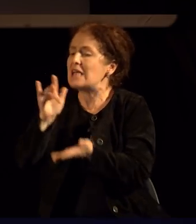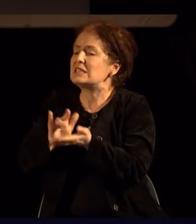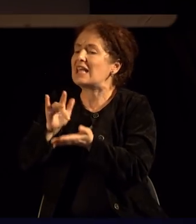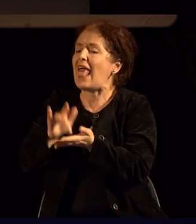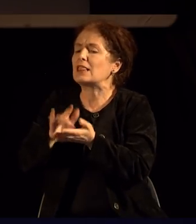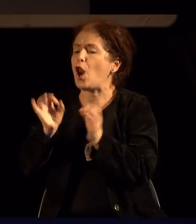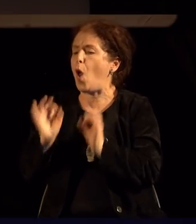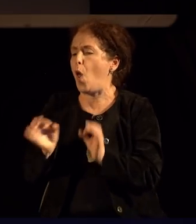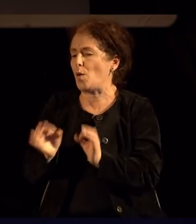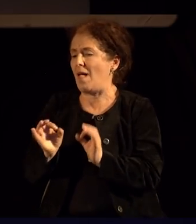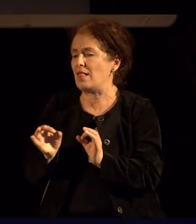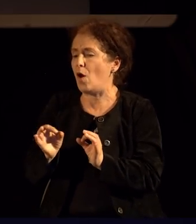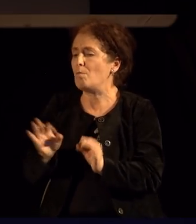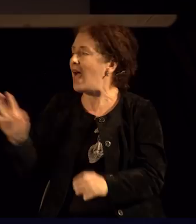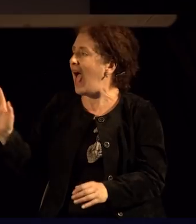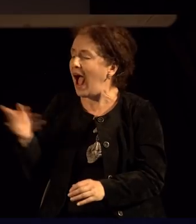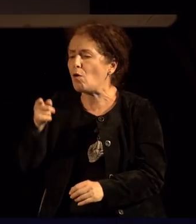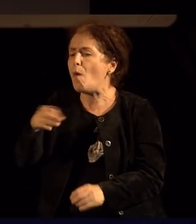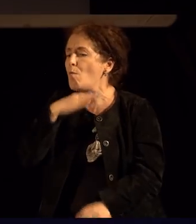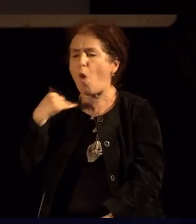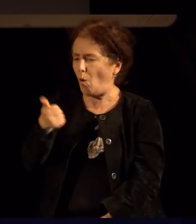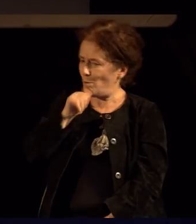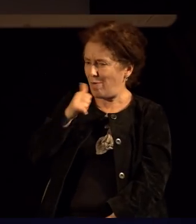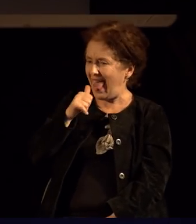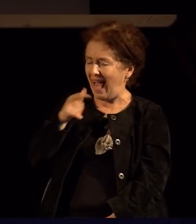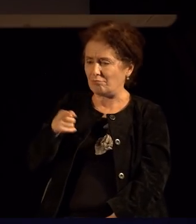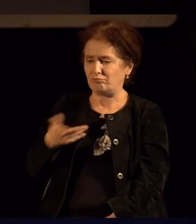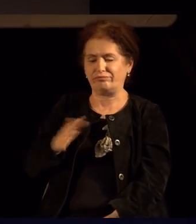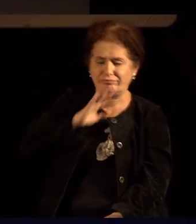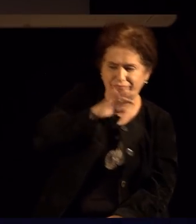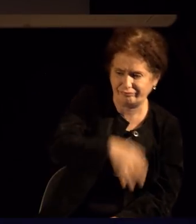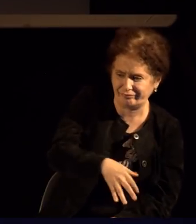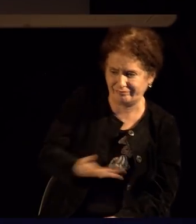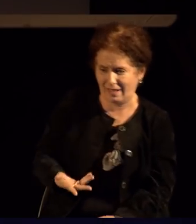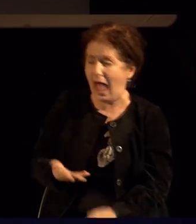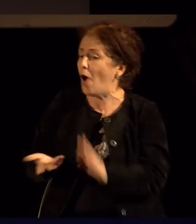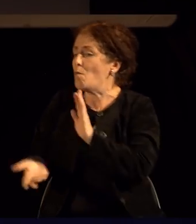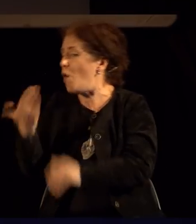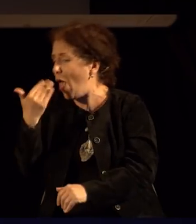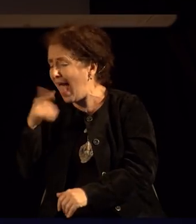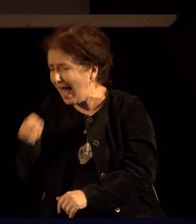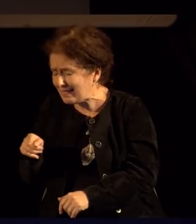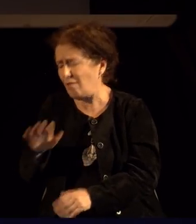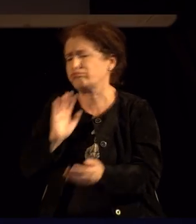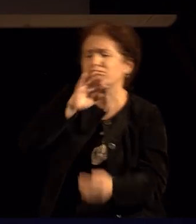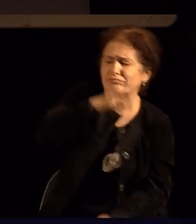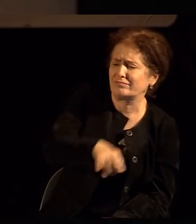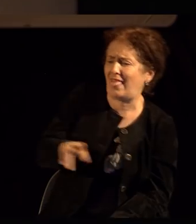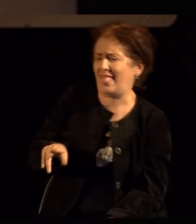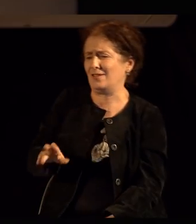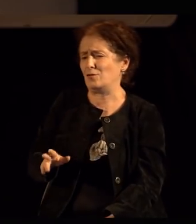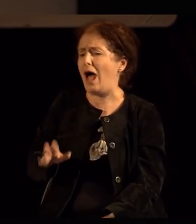в физиолошки. Ако премногу пиете, ќе повраќате. Ако премногу јадете, ќе повраќате.